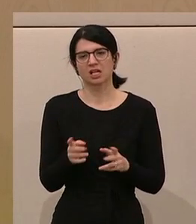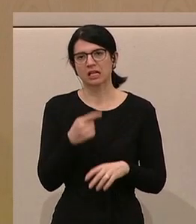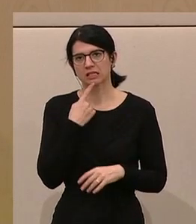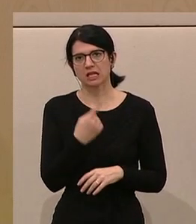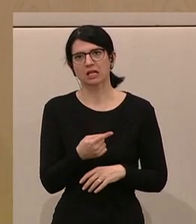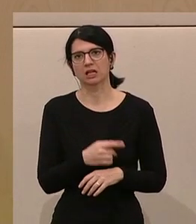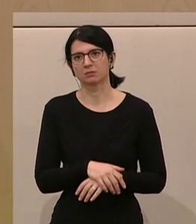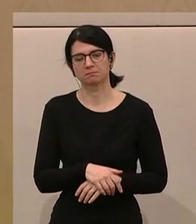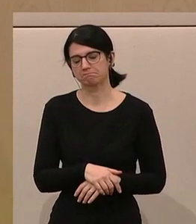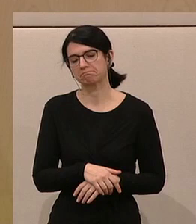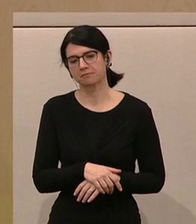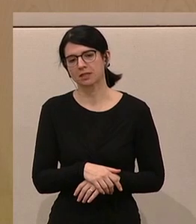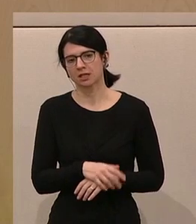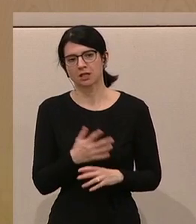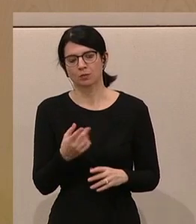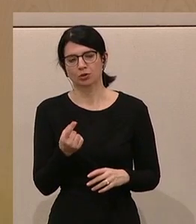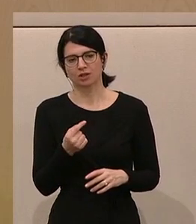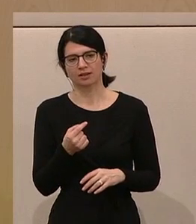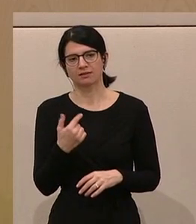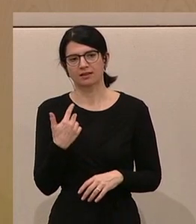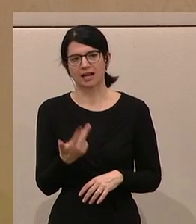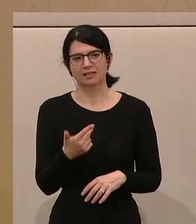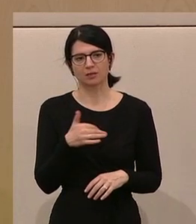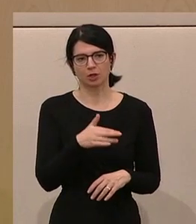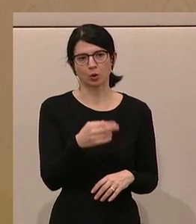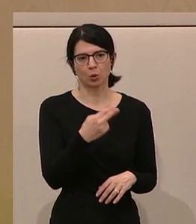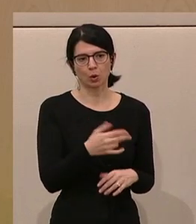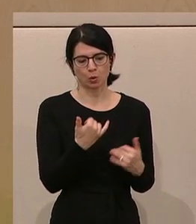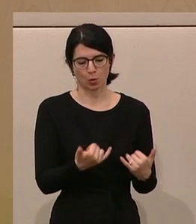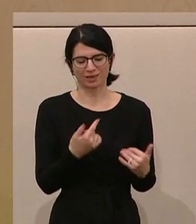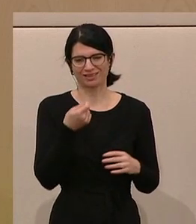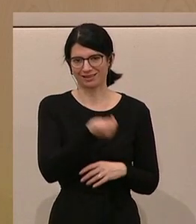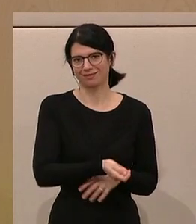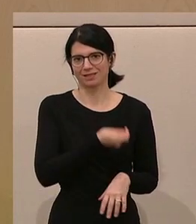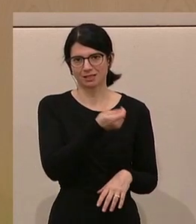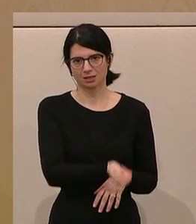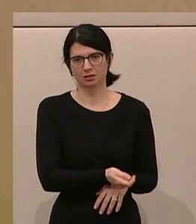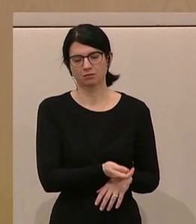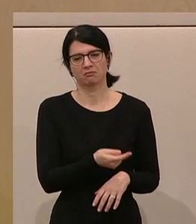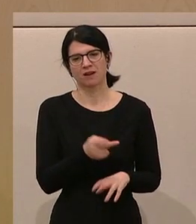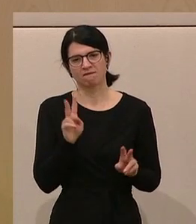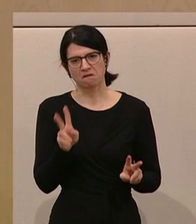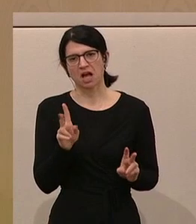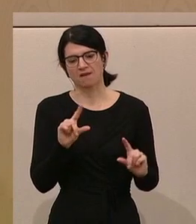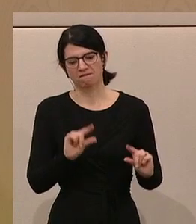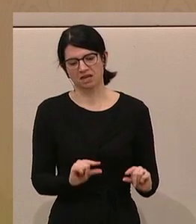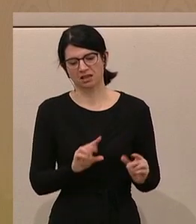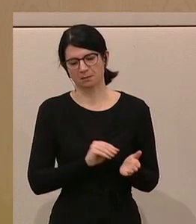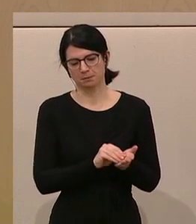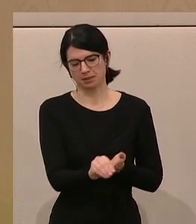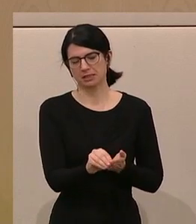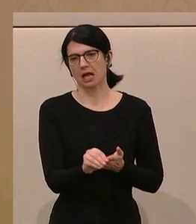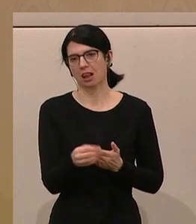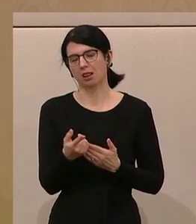ausgehen, was das bedeutet. Das sind 30 Millionen, die wir heute investieren. Das ein geringer Satz,